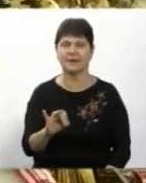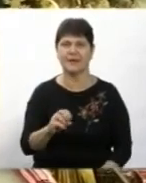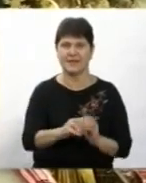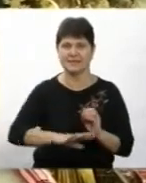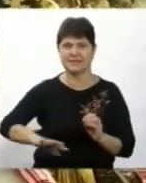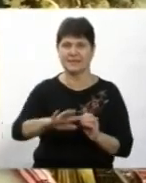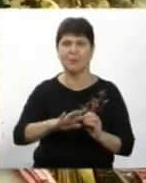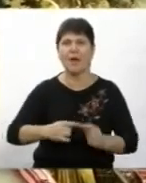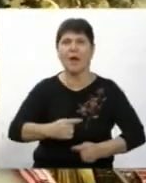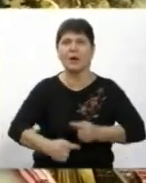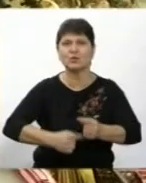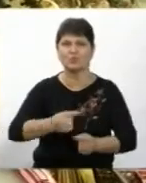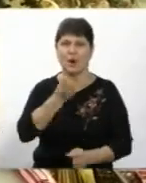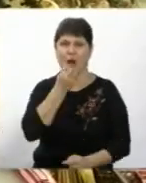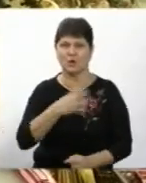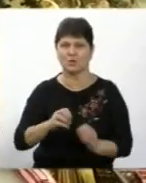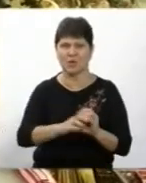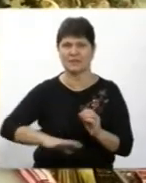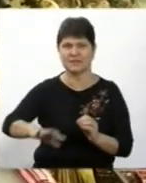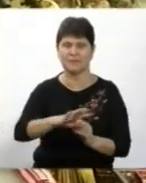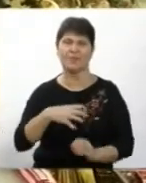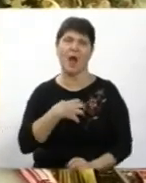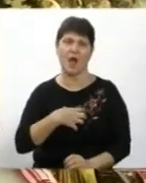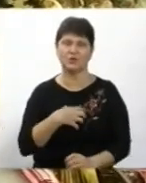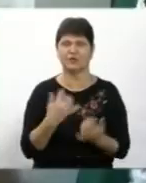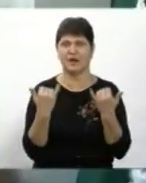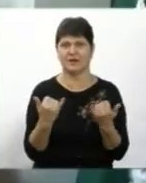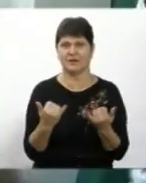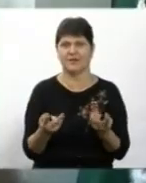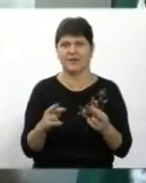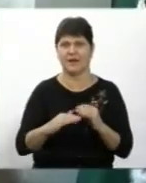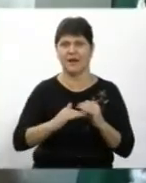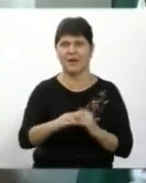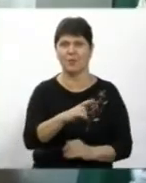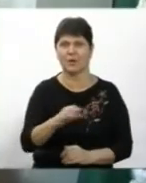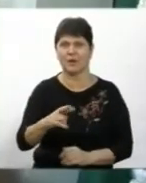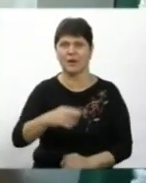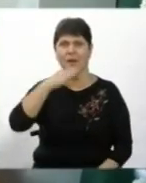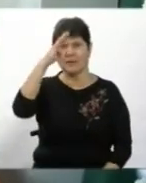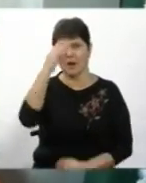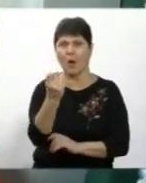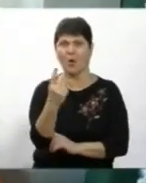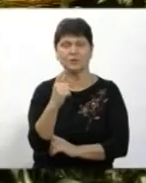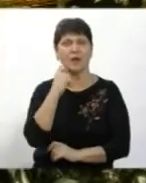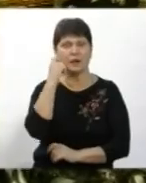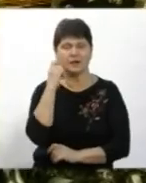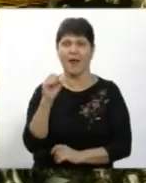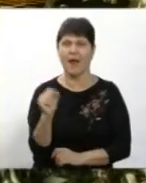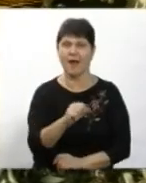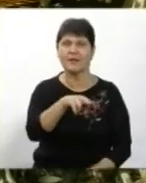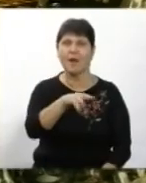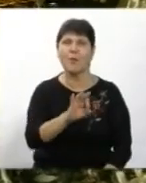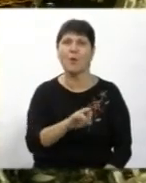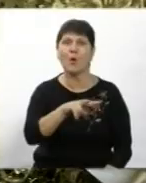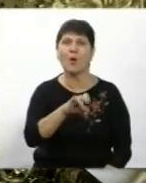родюча, хороша земля І тому якраз він актуальний дуже для поділля Доки тато 11-річної Ані Поліщук вирішує справи в